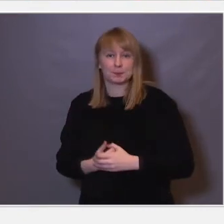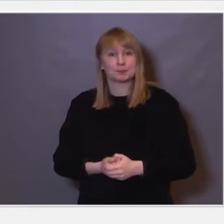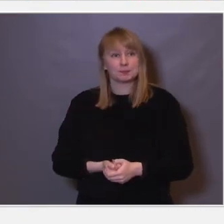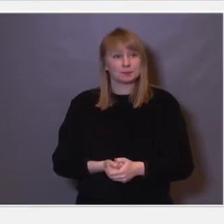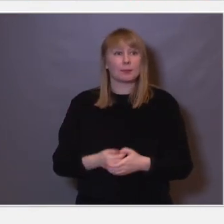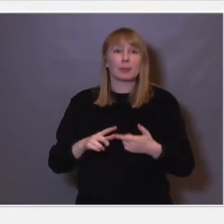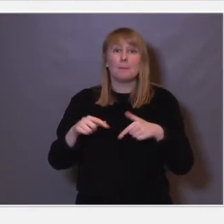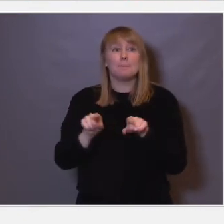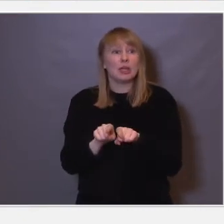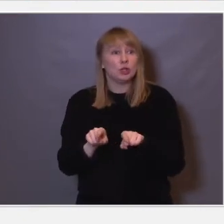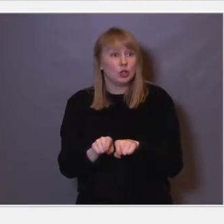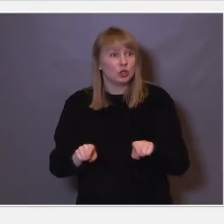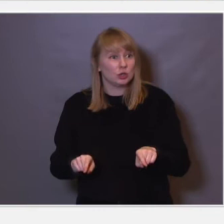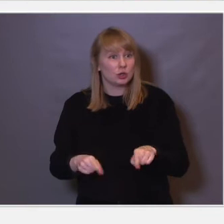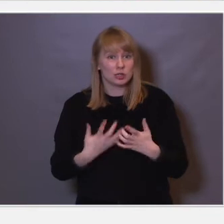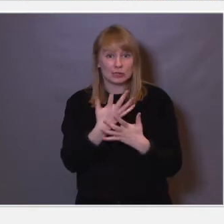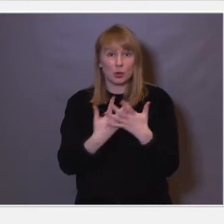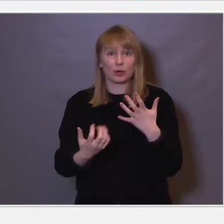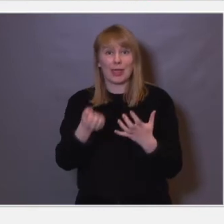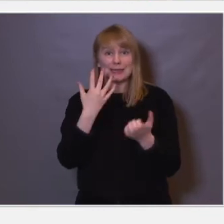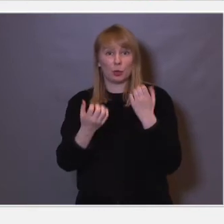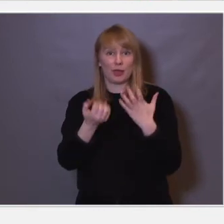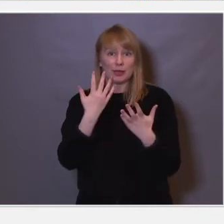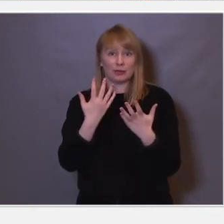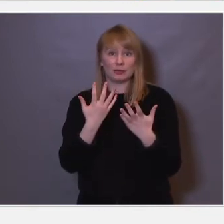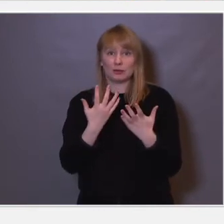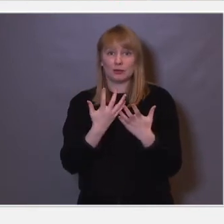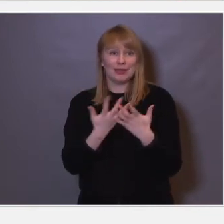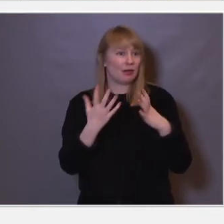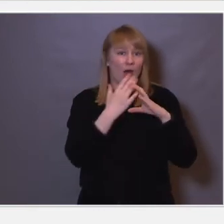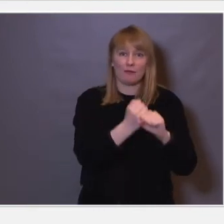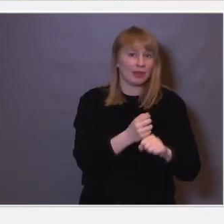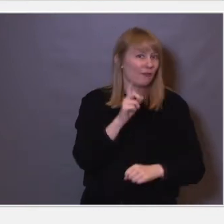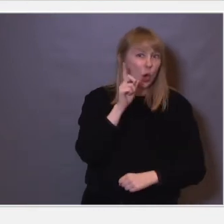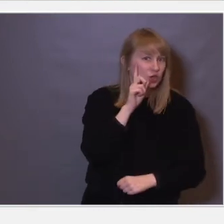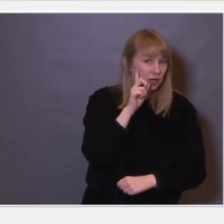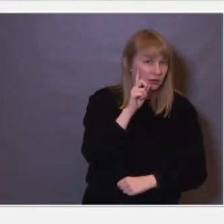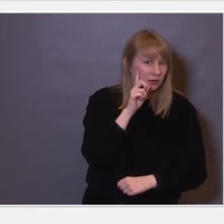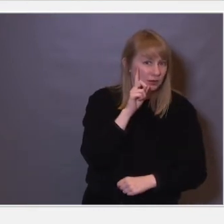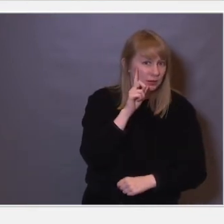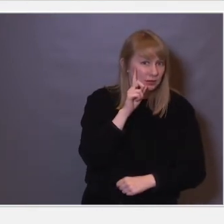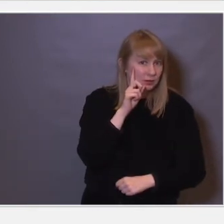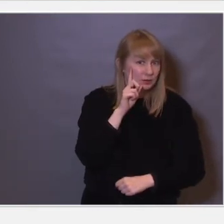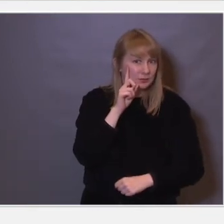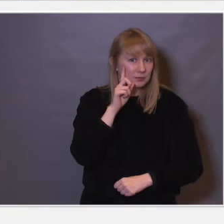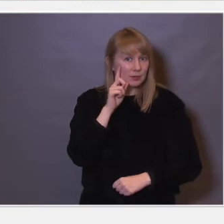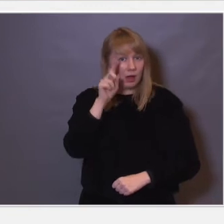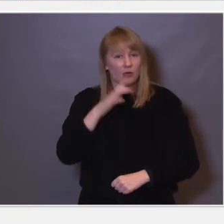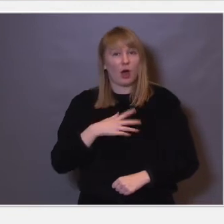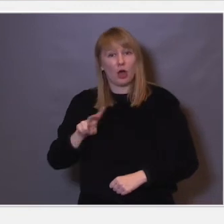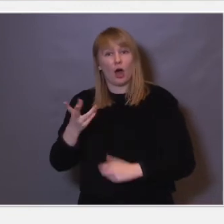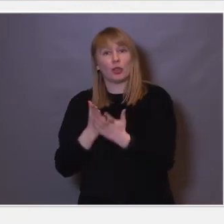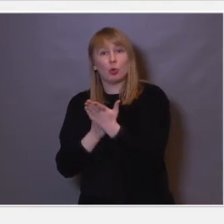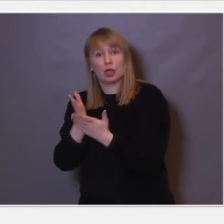Så det betyr at språkeksponering er uavhengig om vi hører det, eller om vi utøver det med en annen form for modalitet.